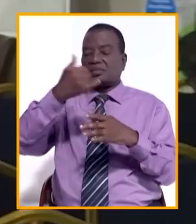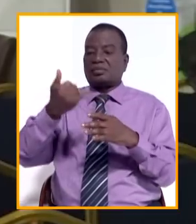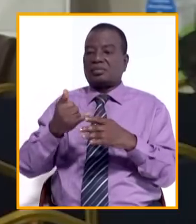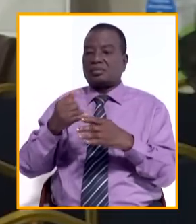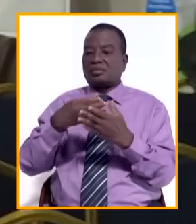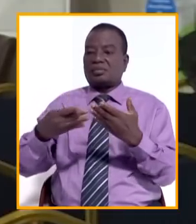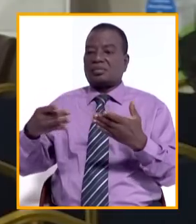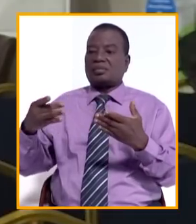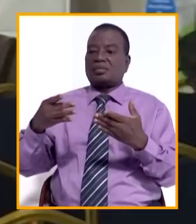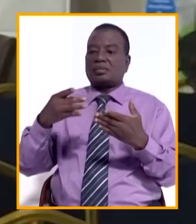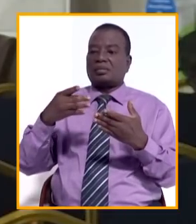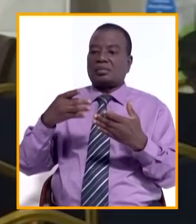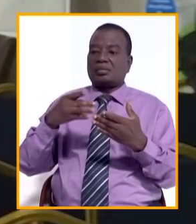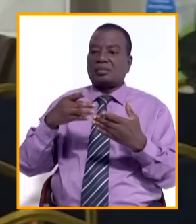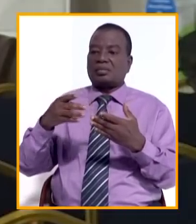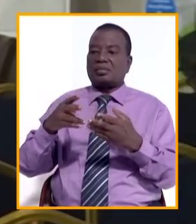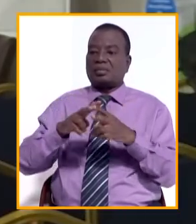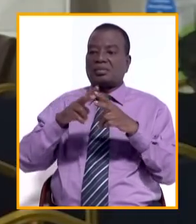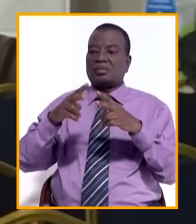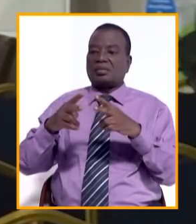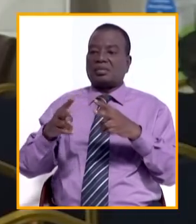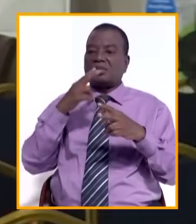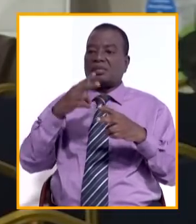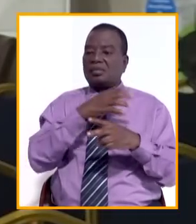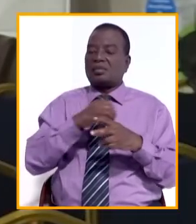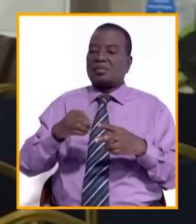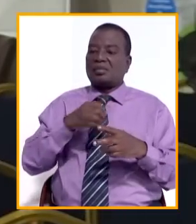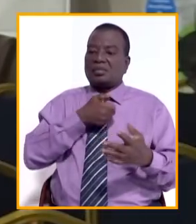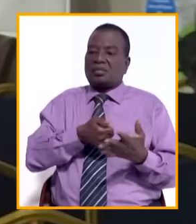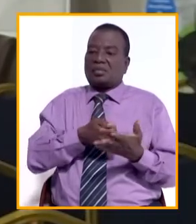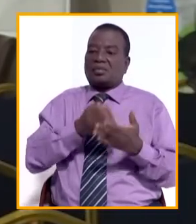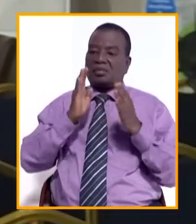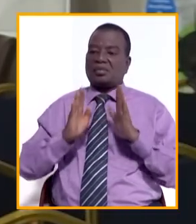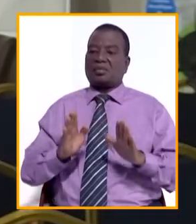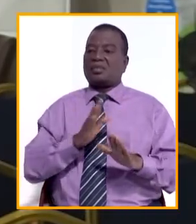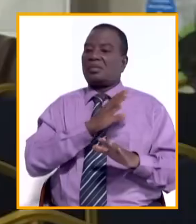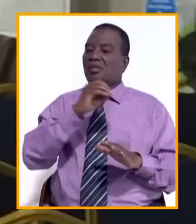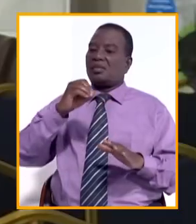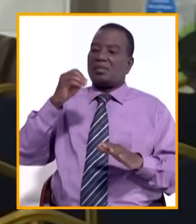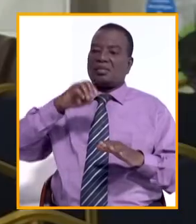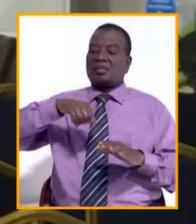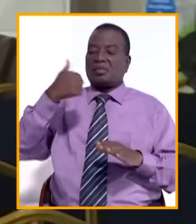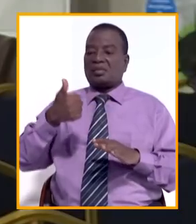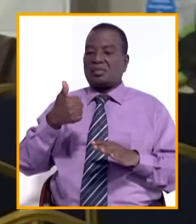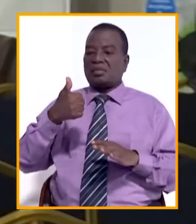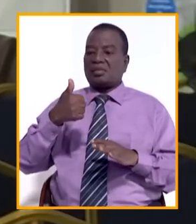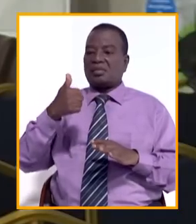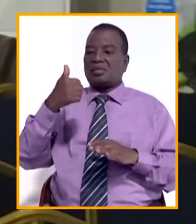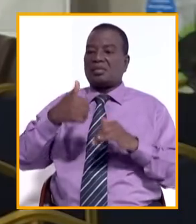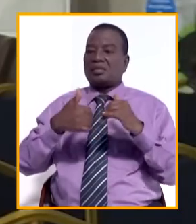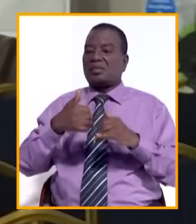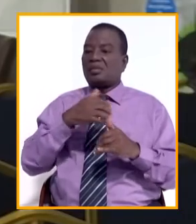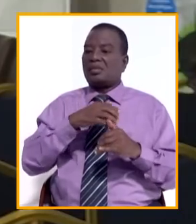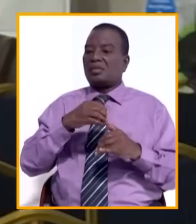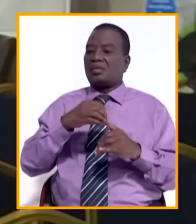de ce paysage durable. Les vivriers, les levages, les autres produits qui peuvent donner aux paysans